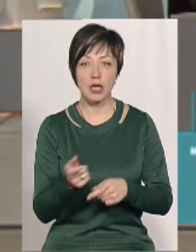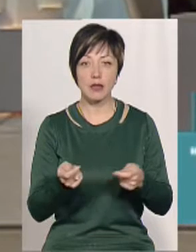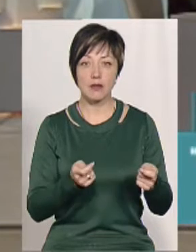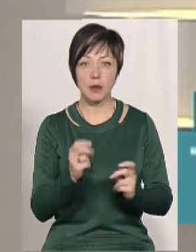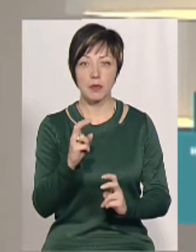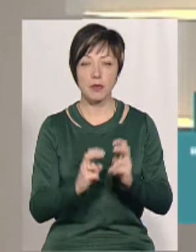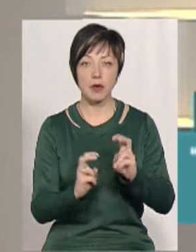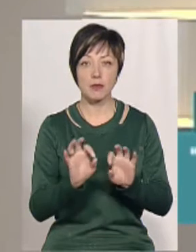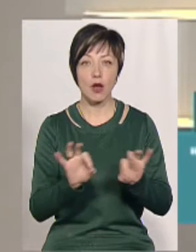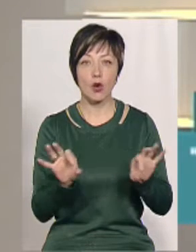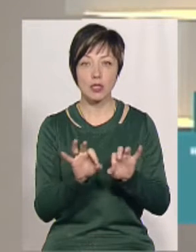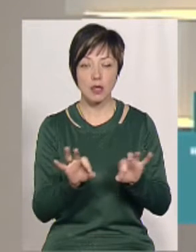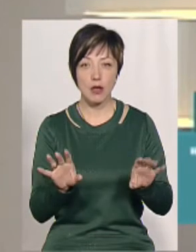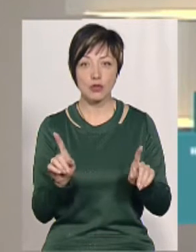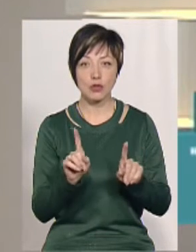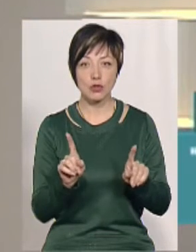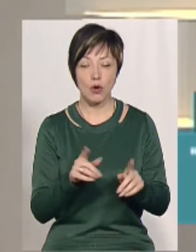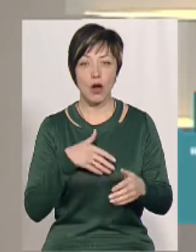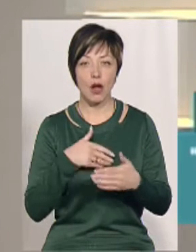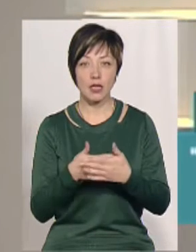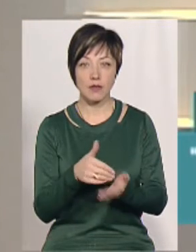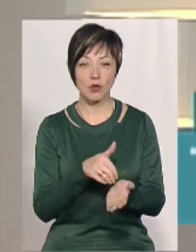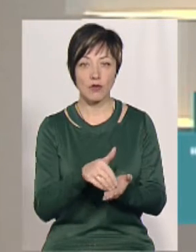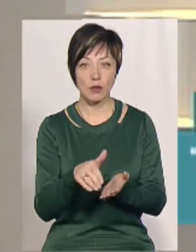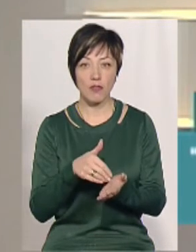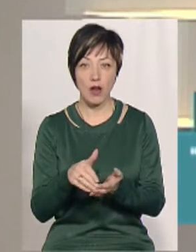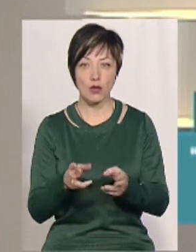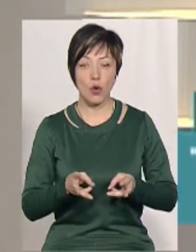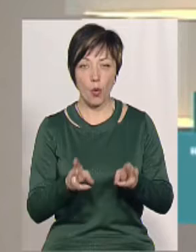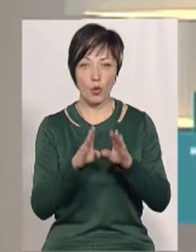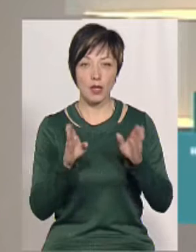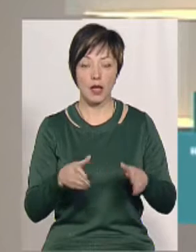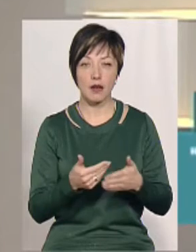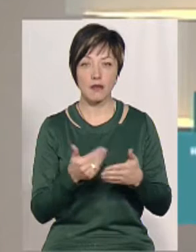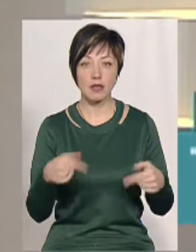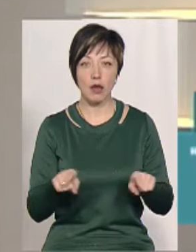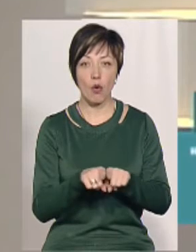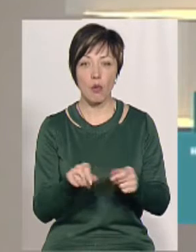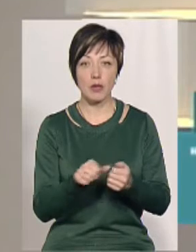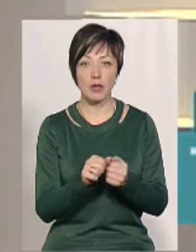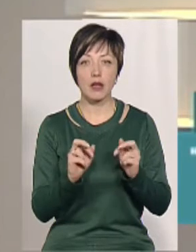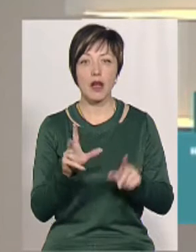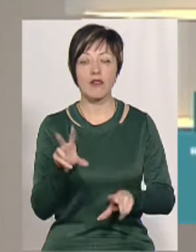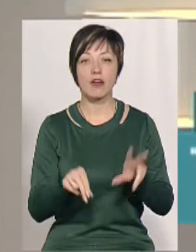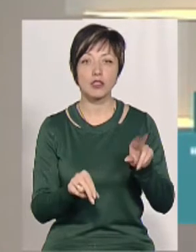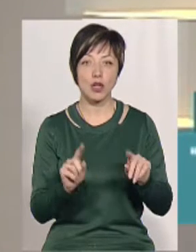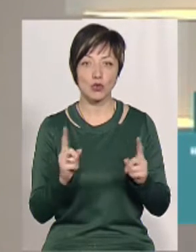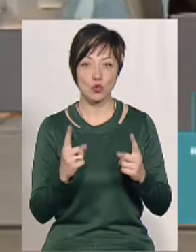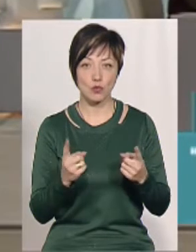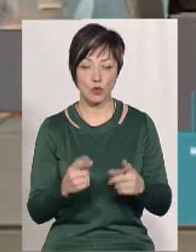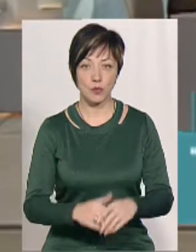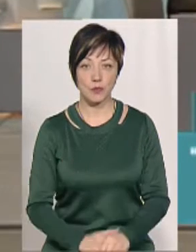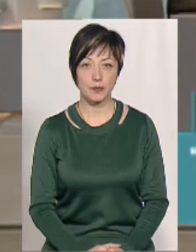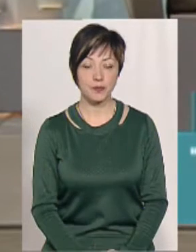керівник підприємства розказував про те, що досить активно відмовляються котельні від такого матеріалу. Як ви вважаєте, чому?